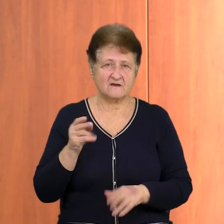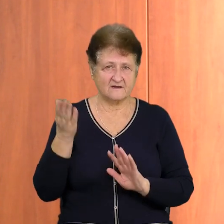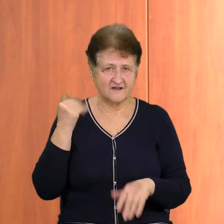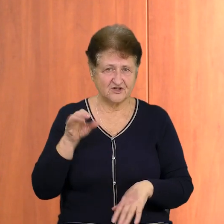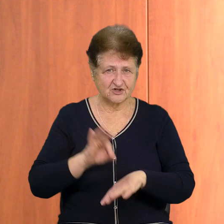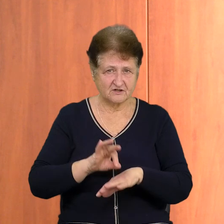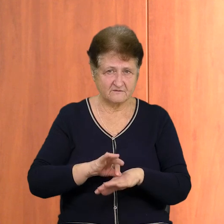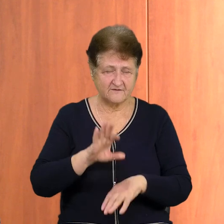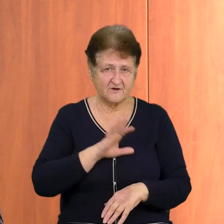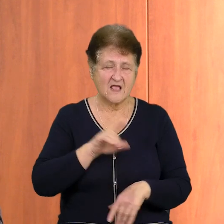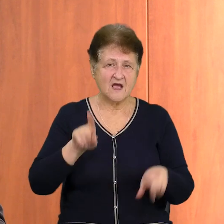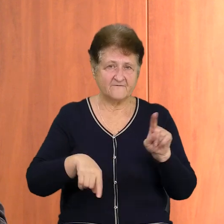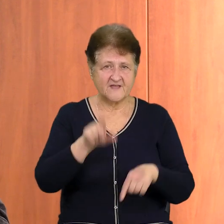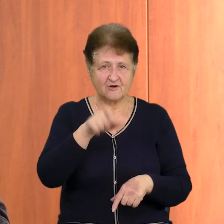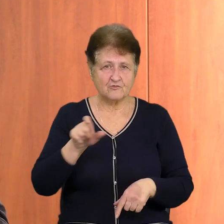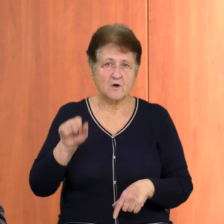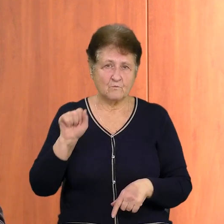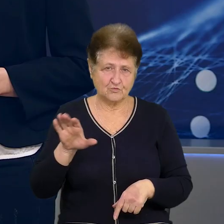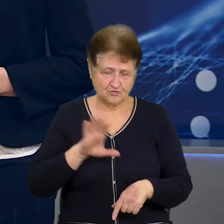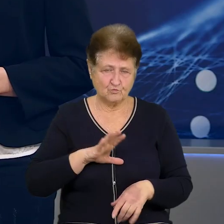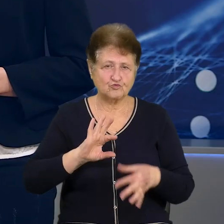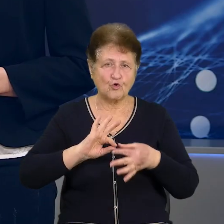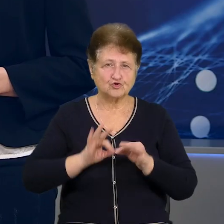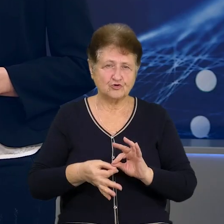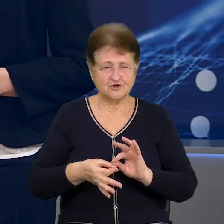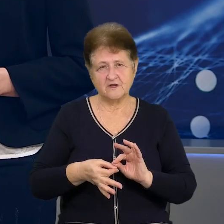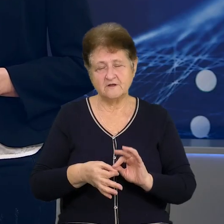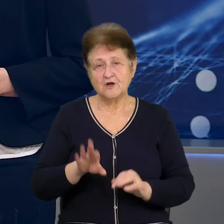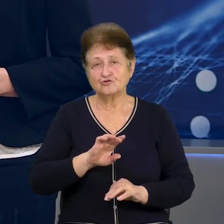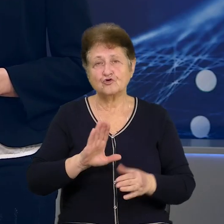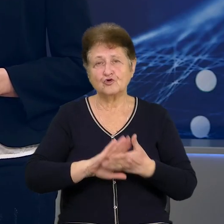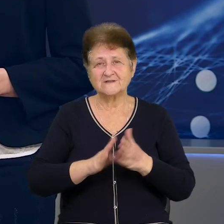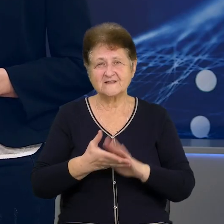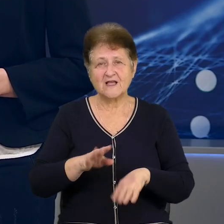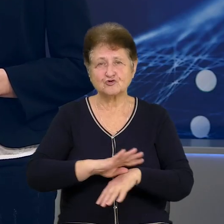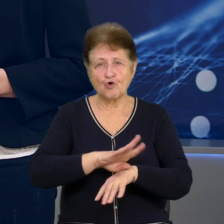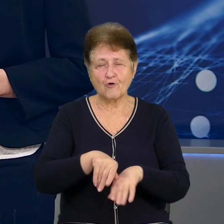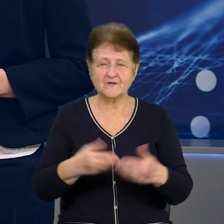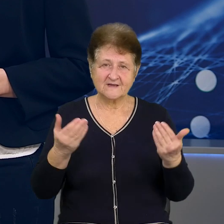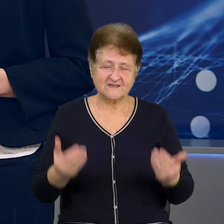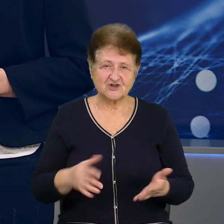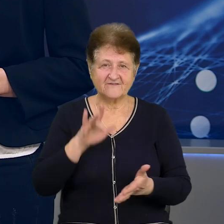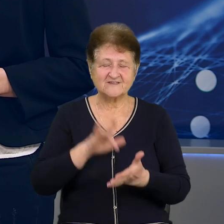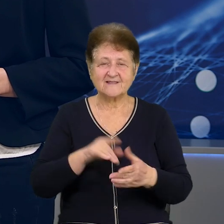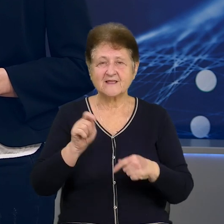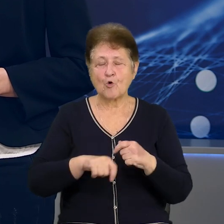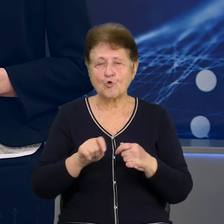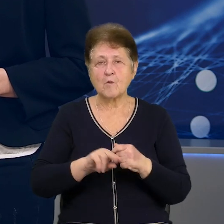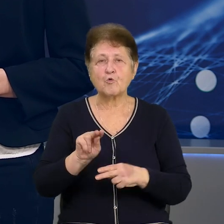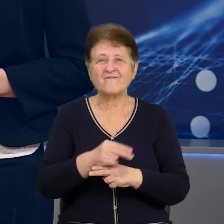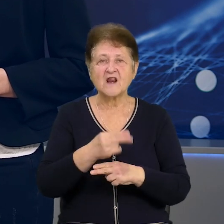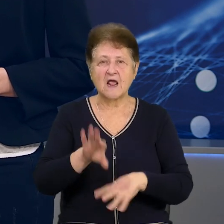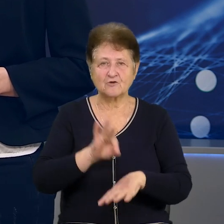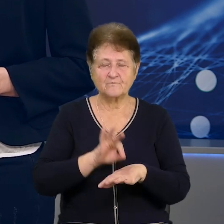деяких людей можуть викликати ускладнення». Що ж до ситуації з коронавірусом, то зараз у Центрі контролю та профілактики